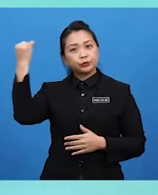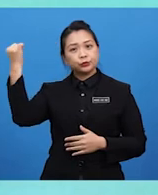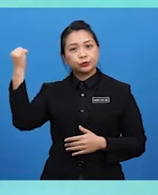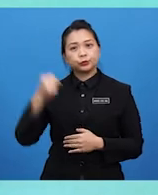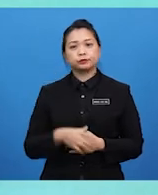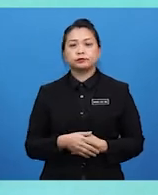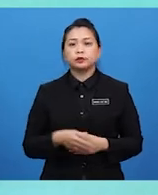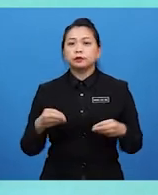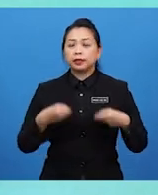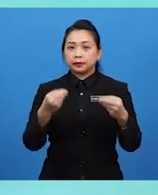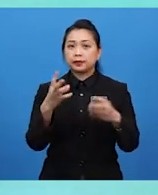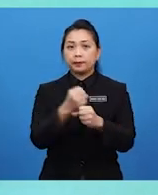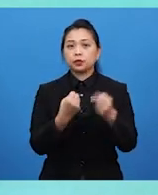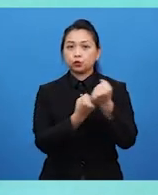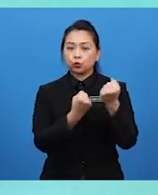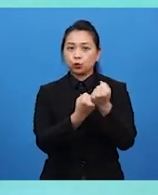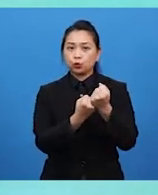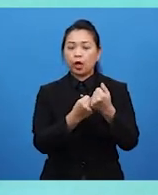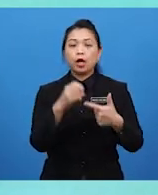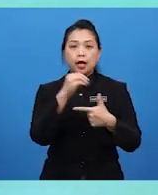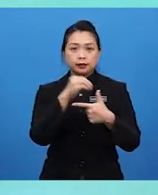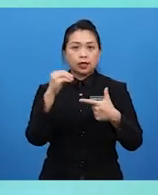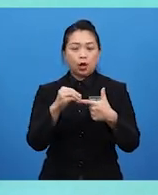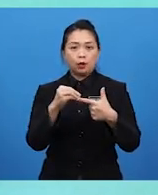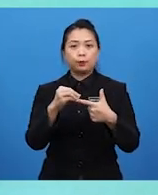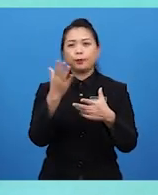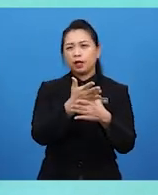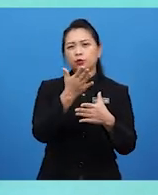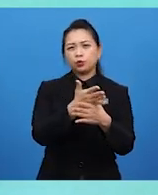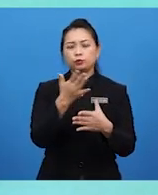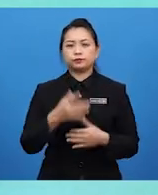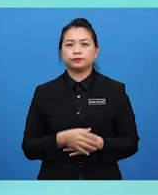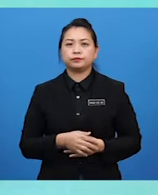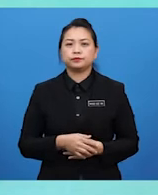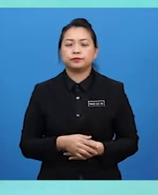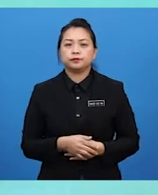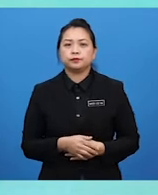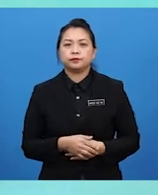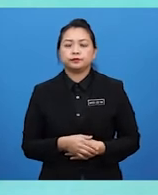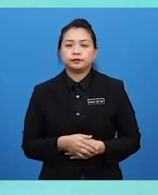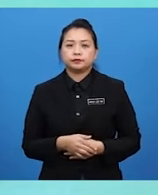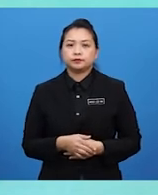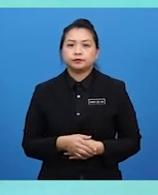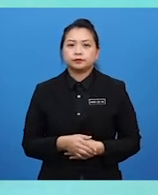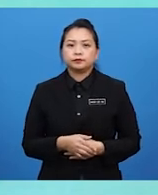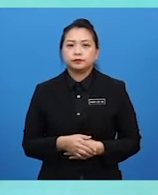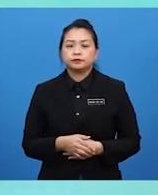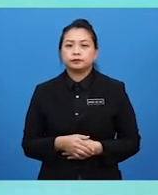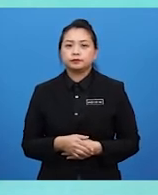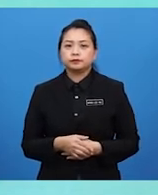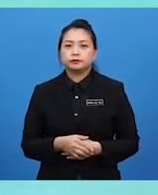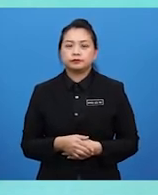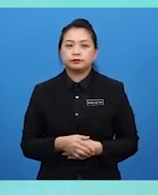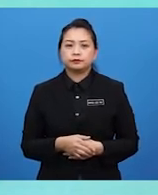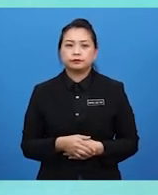juga pendapat setelah lain-lain bagi mendapatkan sokongan ataupun pengaruh. Oh. Harus saya tahu nak dapatkan pengaruh